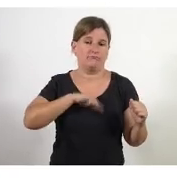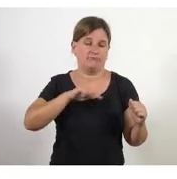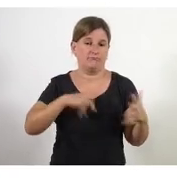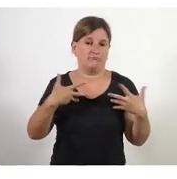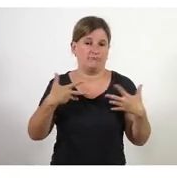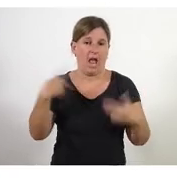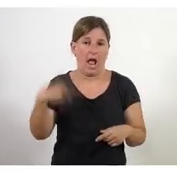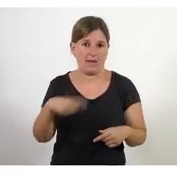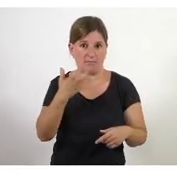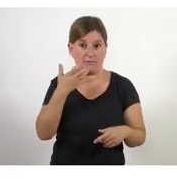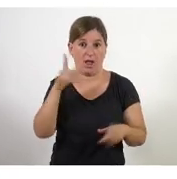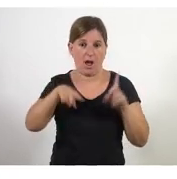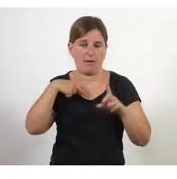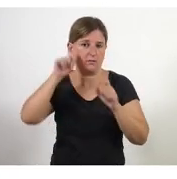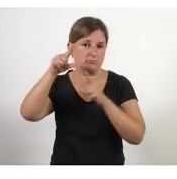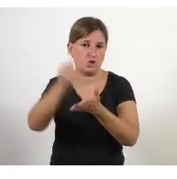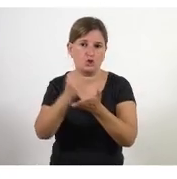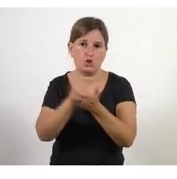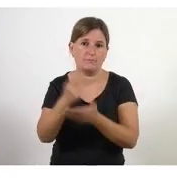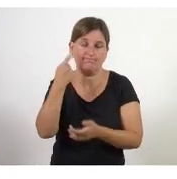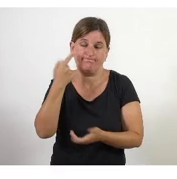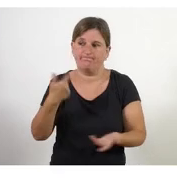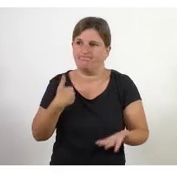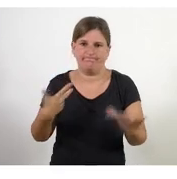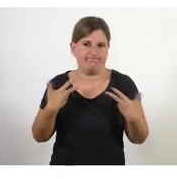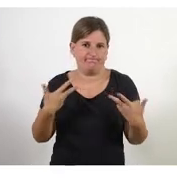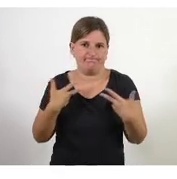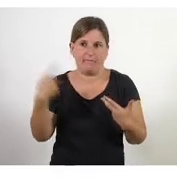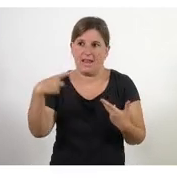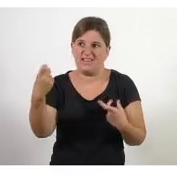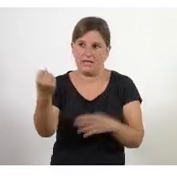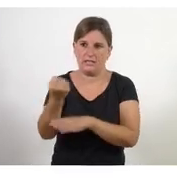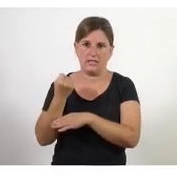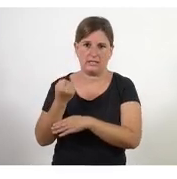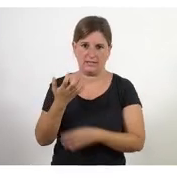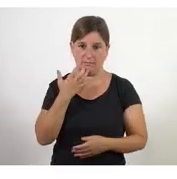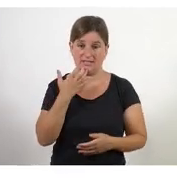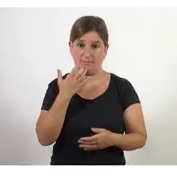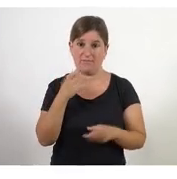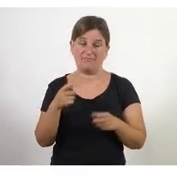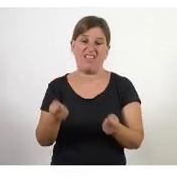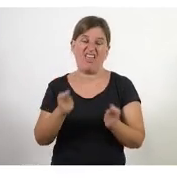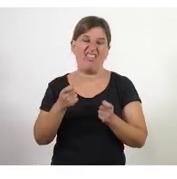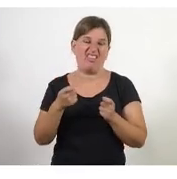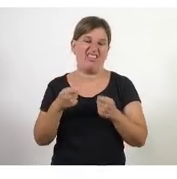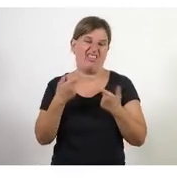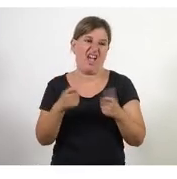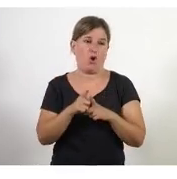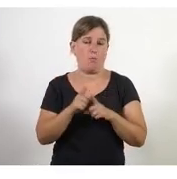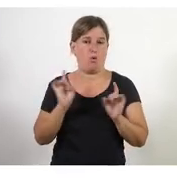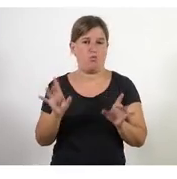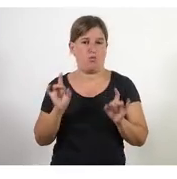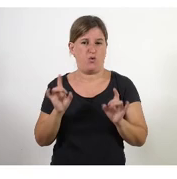mira ho estem passant malament necessitem recolzament i és un punt de vulnerabilitat des del meu parent